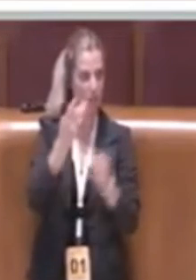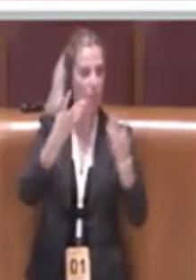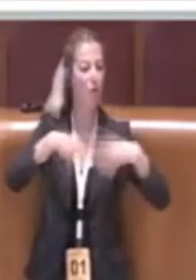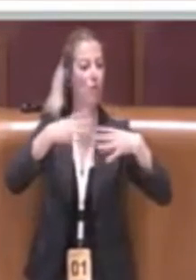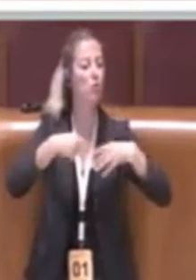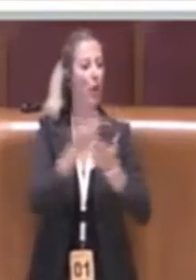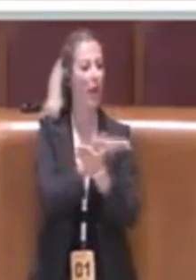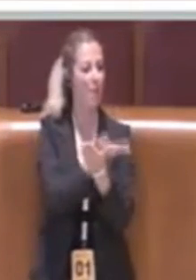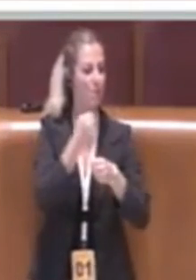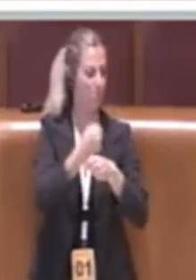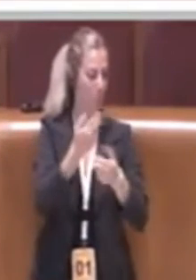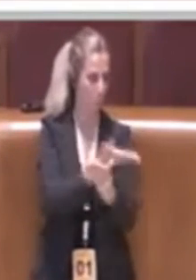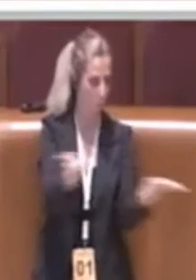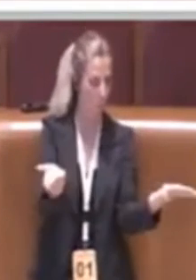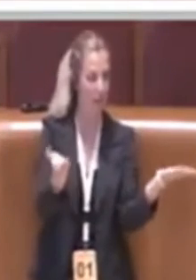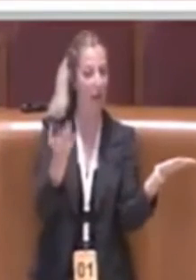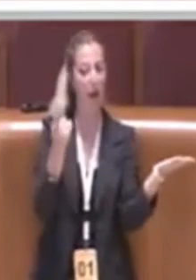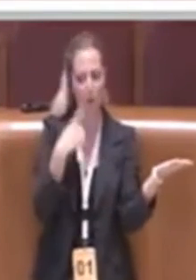problema